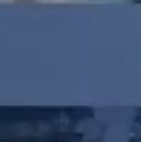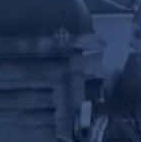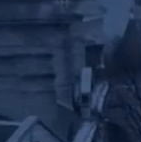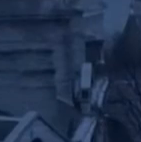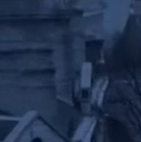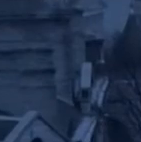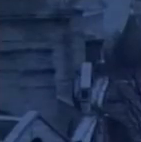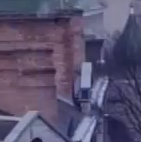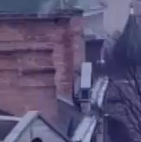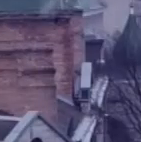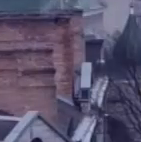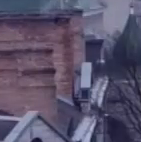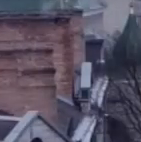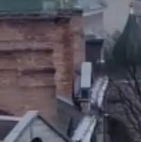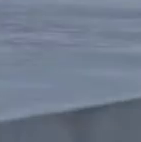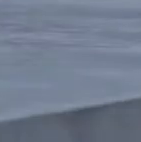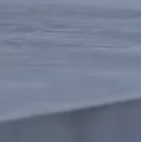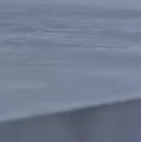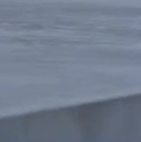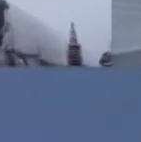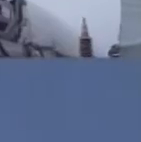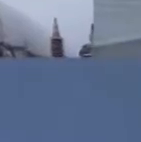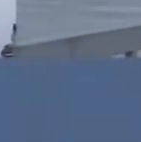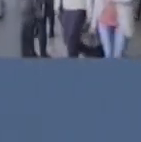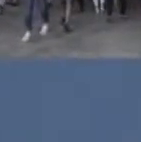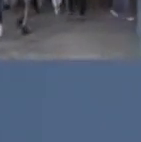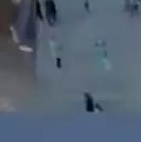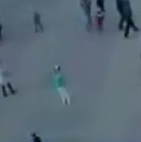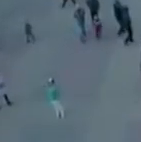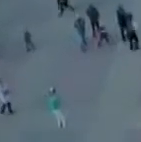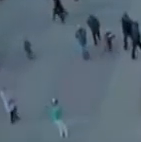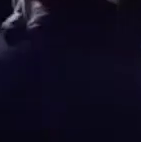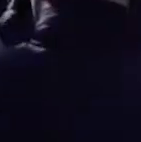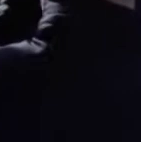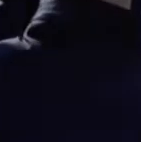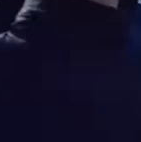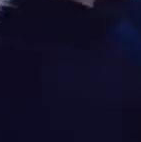Редактор субтитров.Семкин Корректор А.Егорова